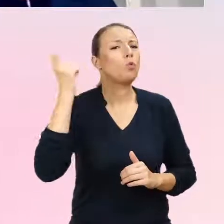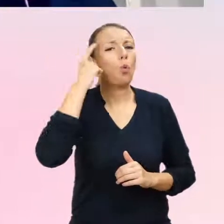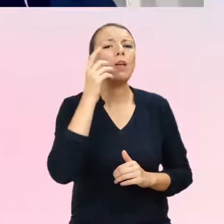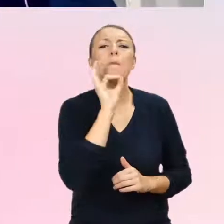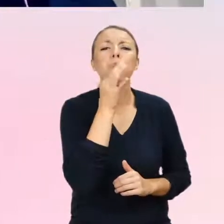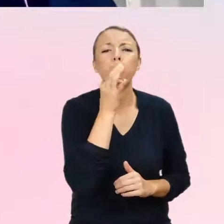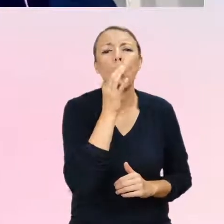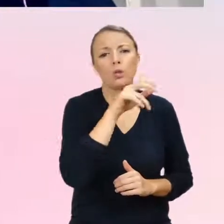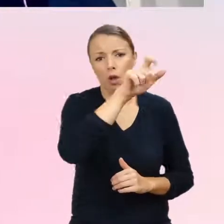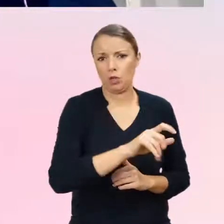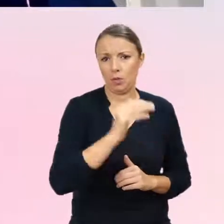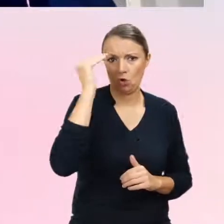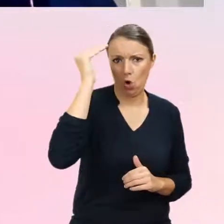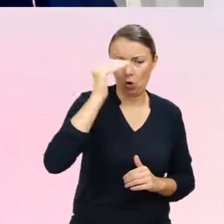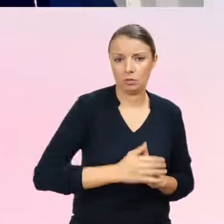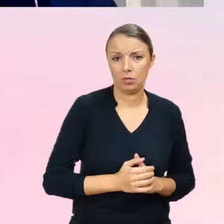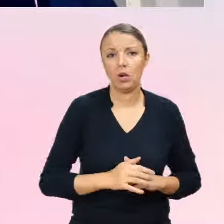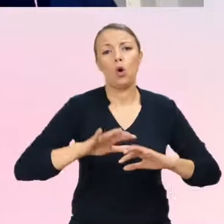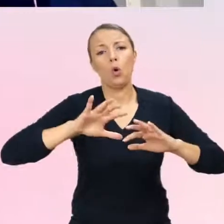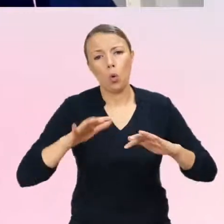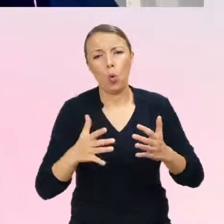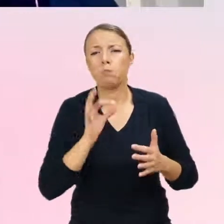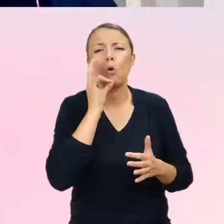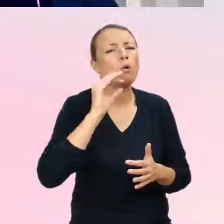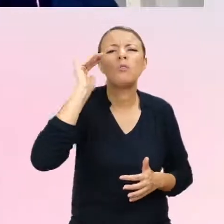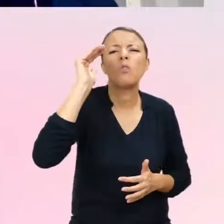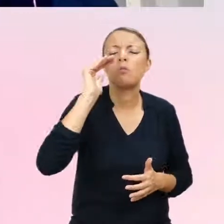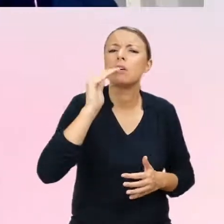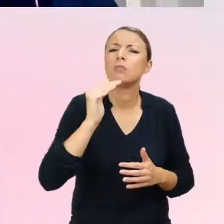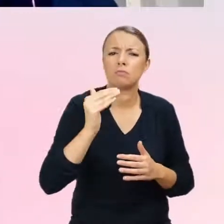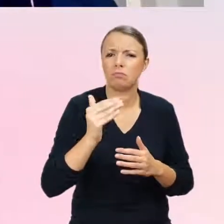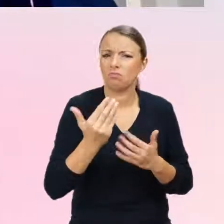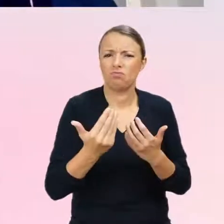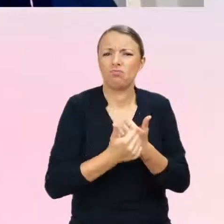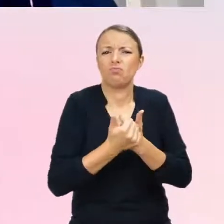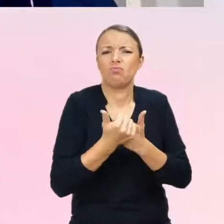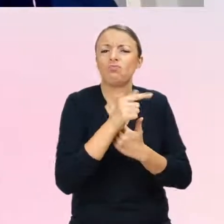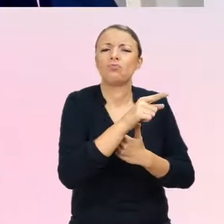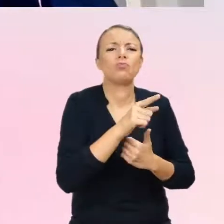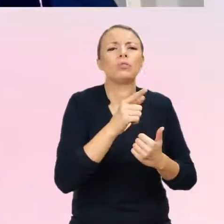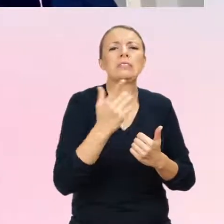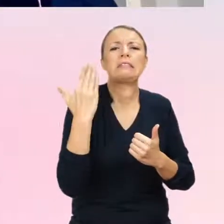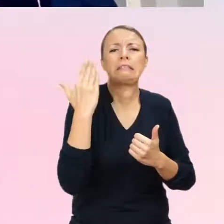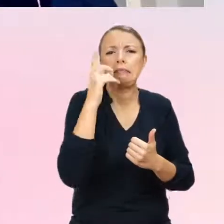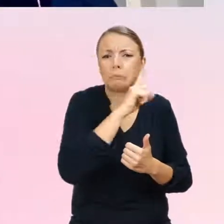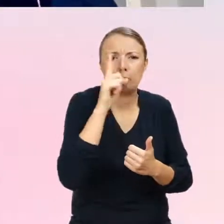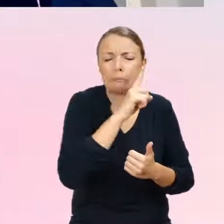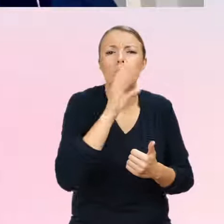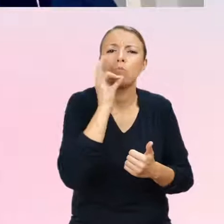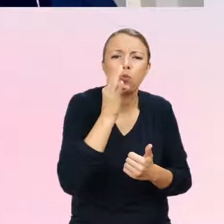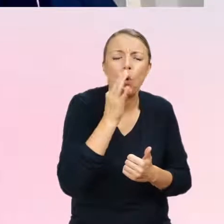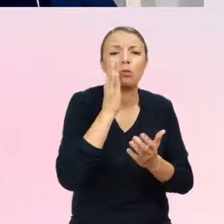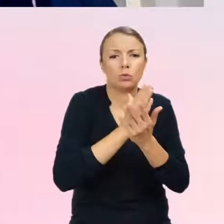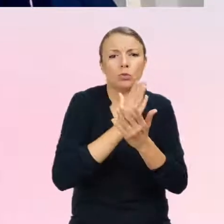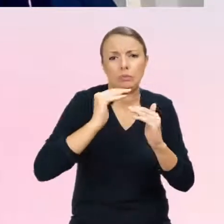dorośli, czyli takie, które dopiero tak naprawdę jakby ten wiek nastoletni opuściły. I zobaczmy, najczęściej